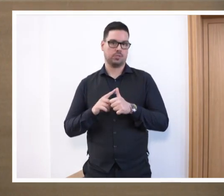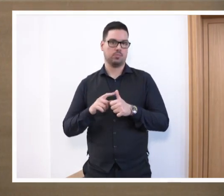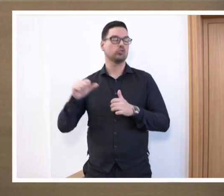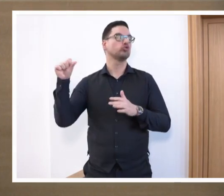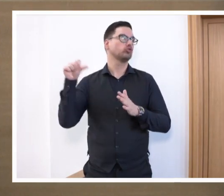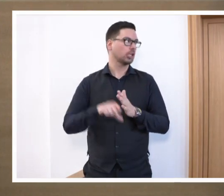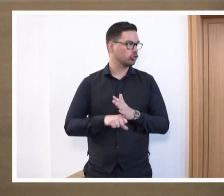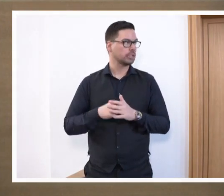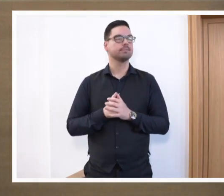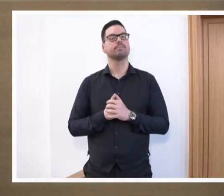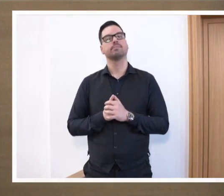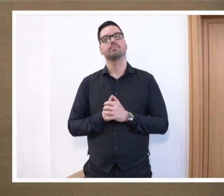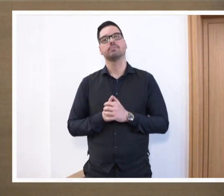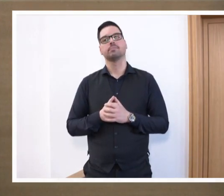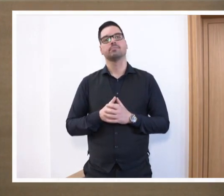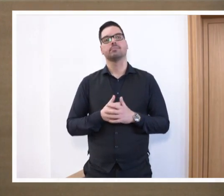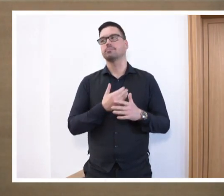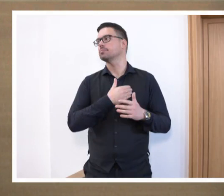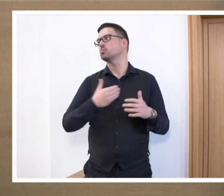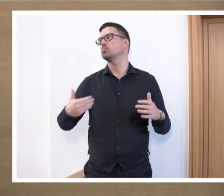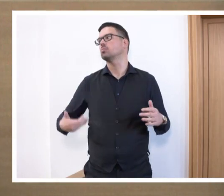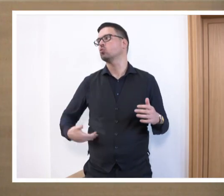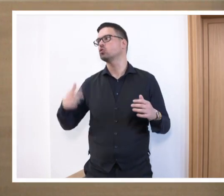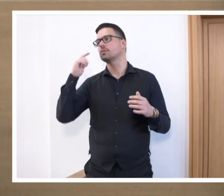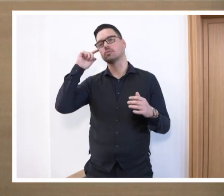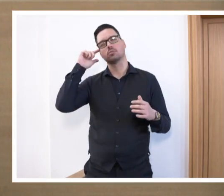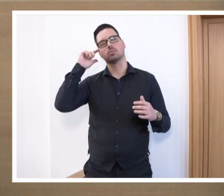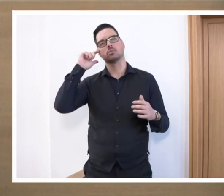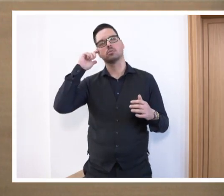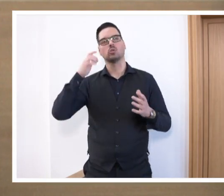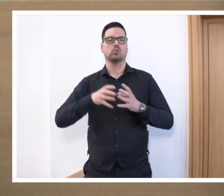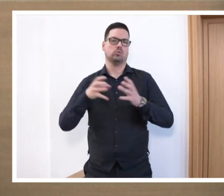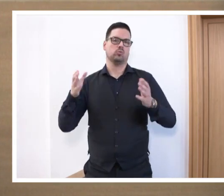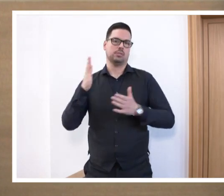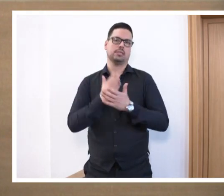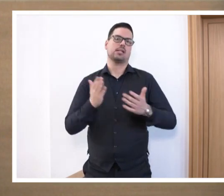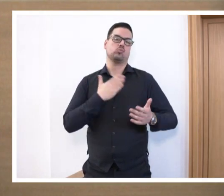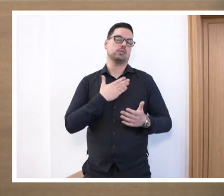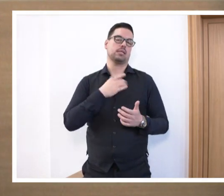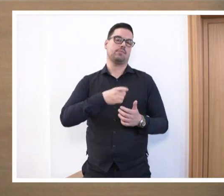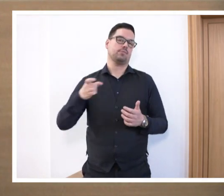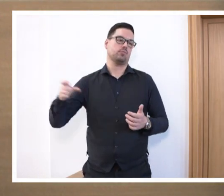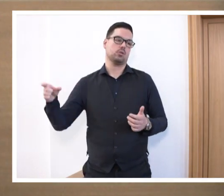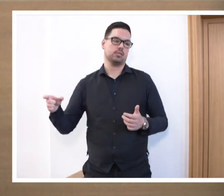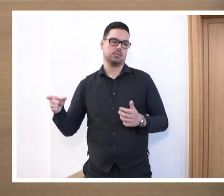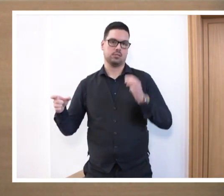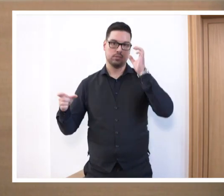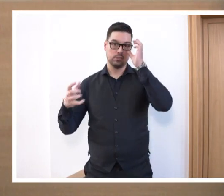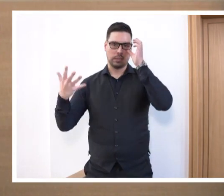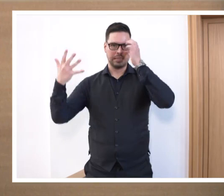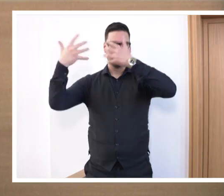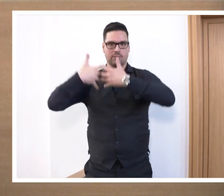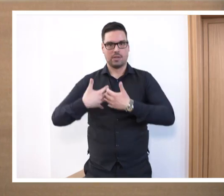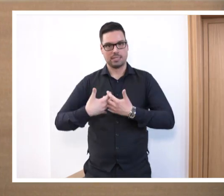Sache. Das ist keine Botschaft, weil wir wissen es alle. Ein großer Teil unserer Bevölkerung hat kein Vertrauen mehr